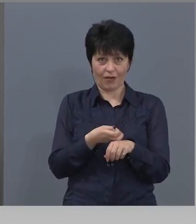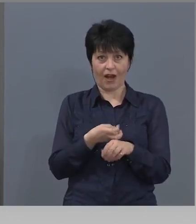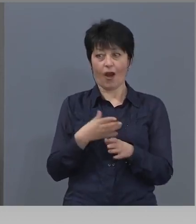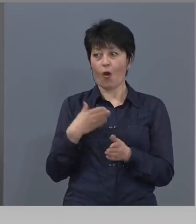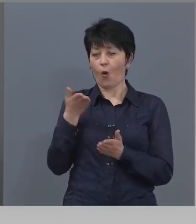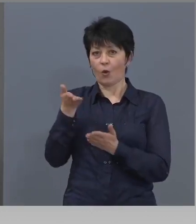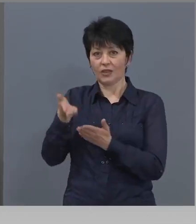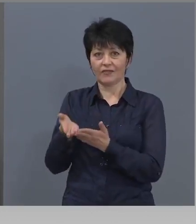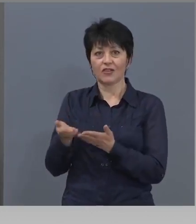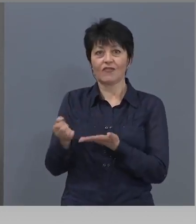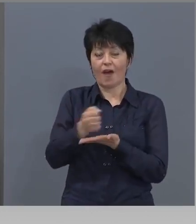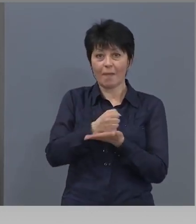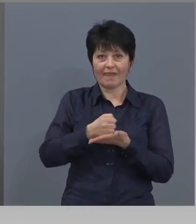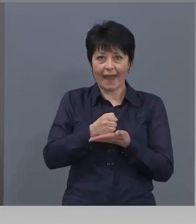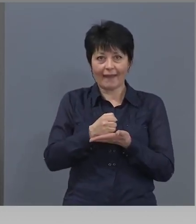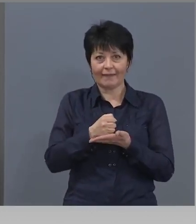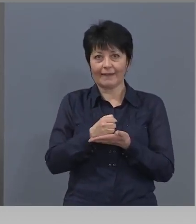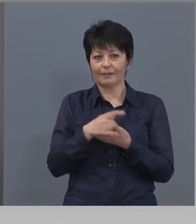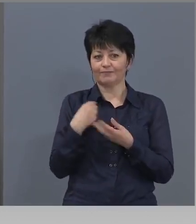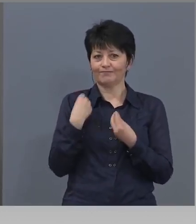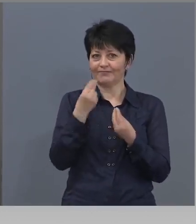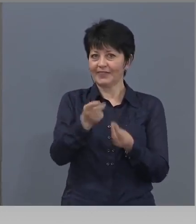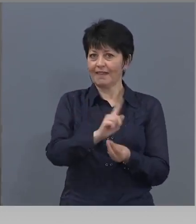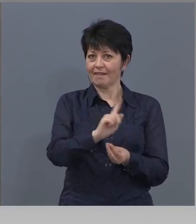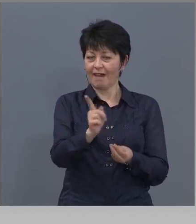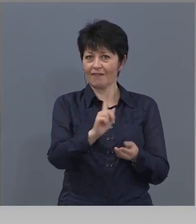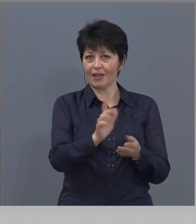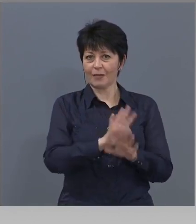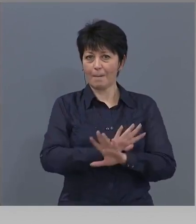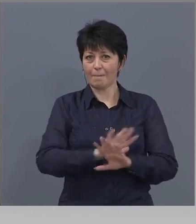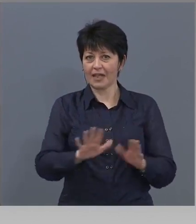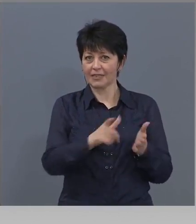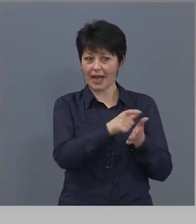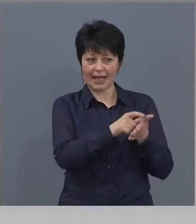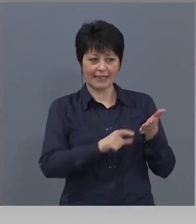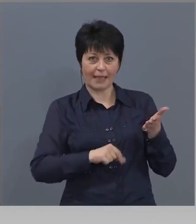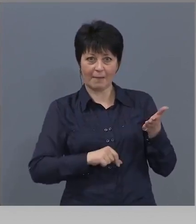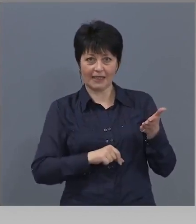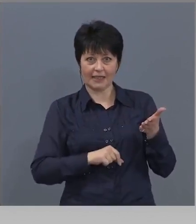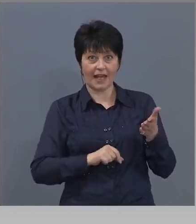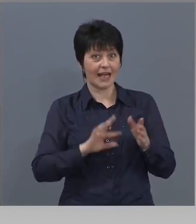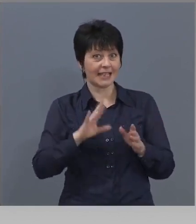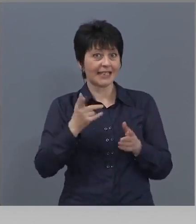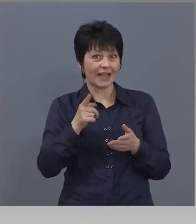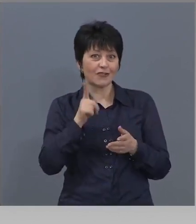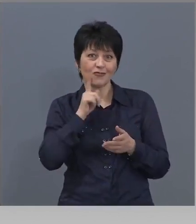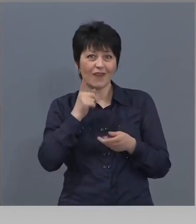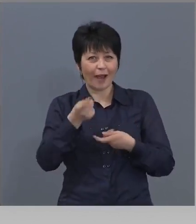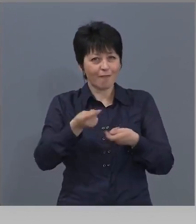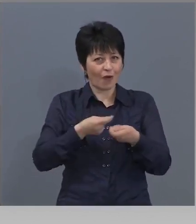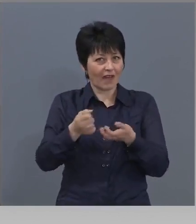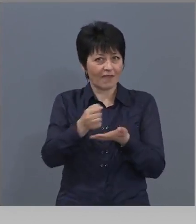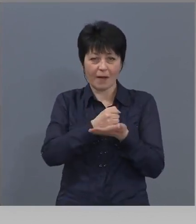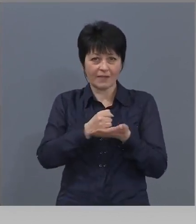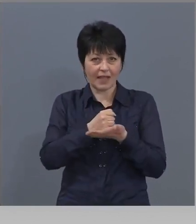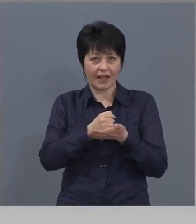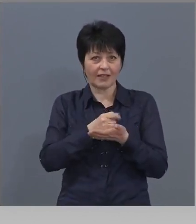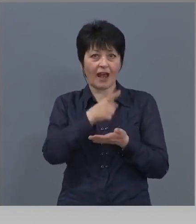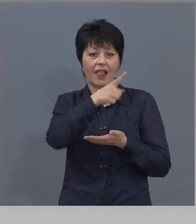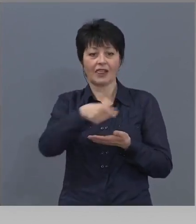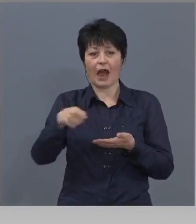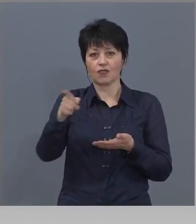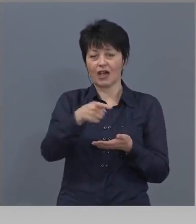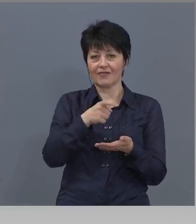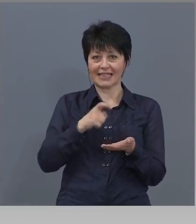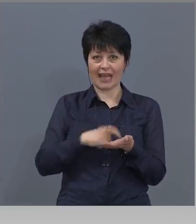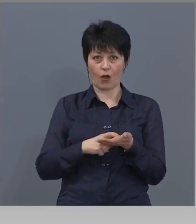Значи, рецептата, когато той има рецептурна книжка... фармацевта трябва да наруши закона, реално? Има рецептурна книжка, в която му е описано